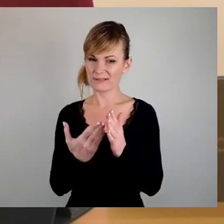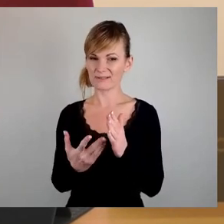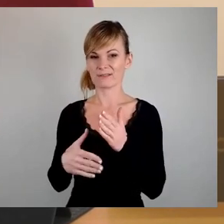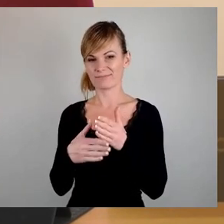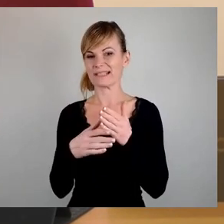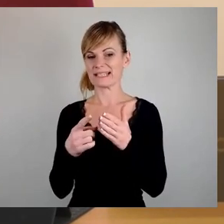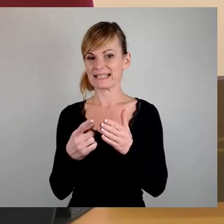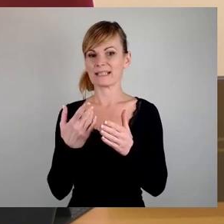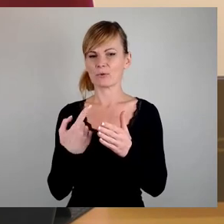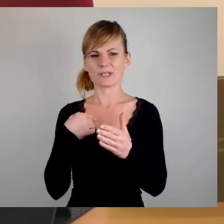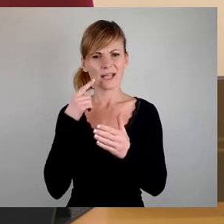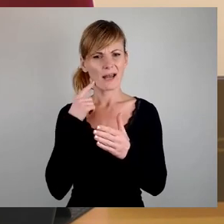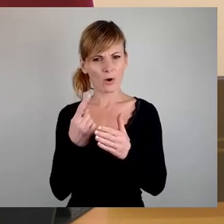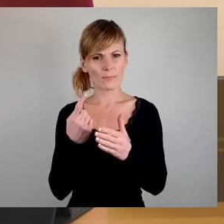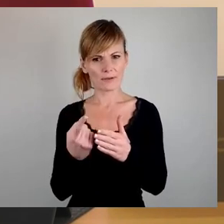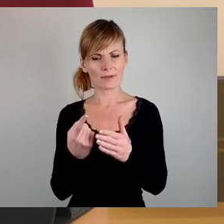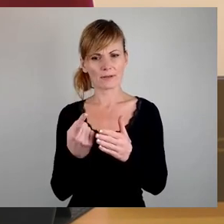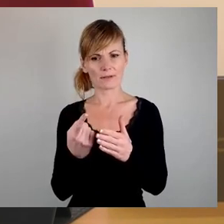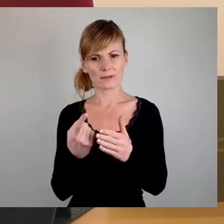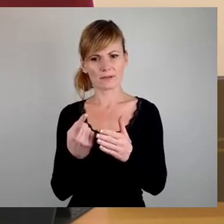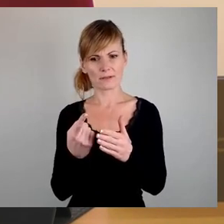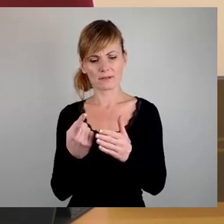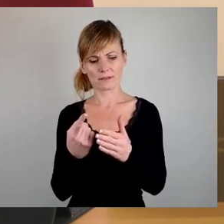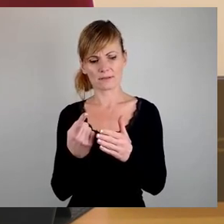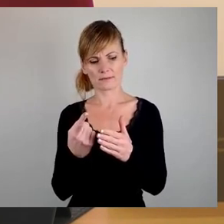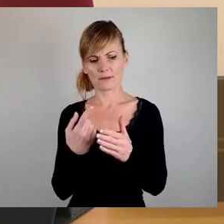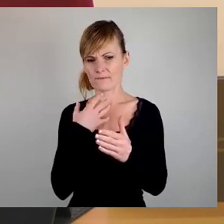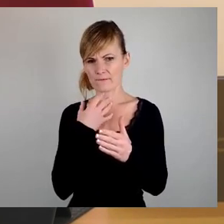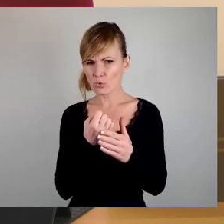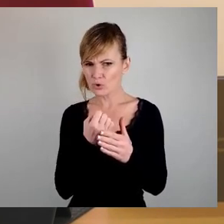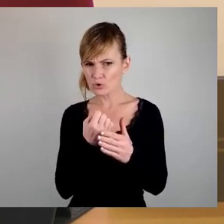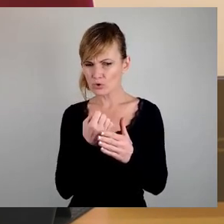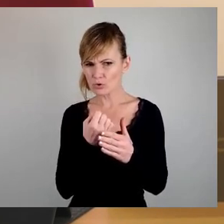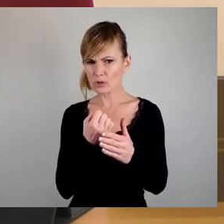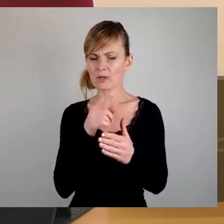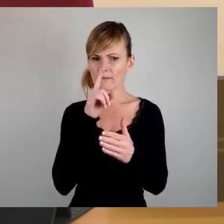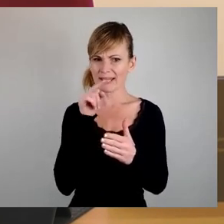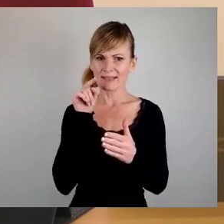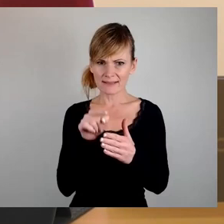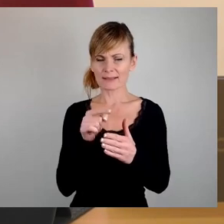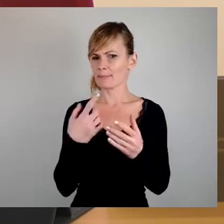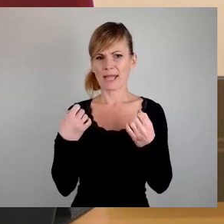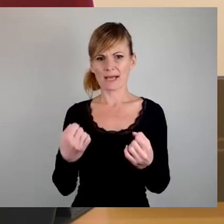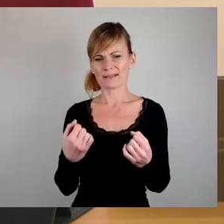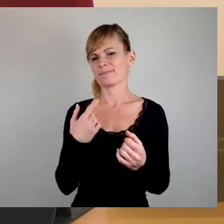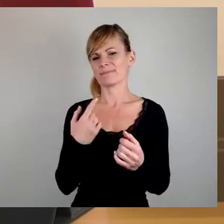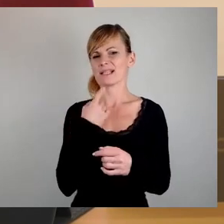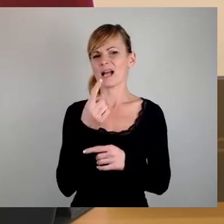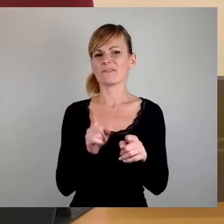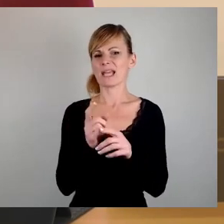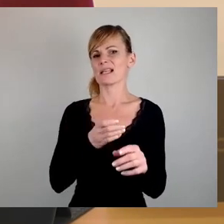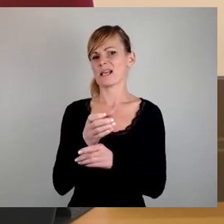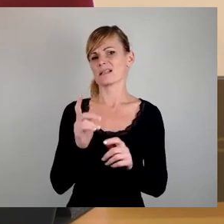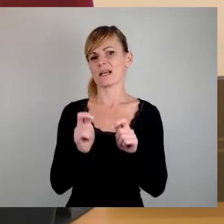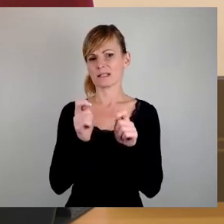glaube ich, auch den Wunsch, wenn das jetzt keine mehr, ich würde das mal als ersetzenden Antrag werten,